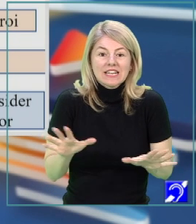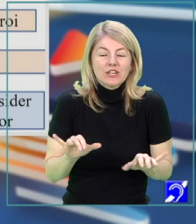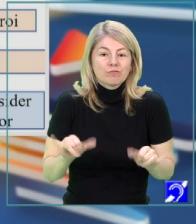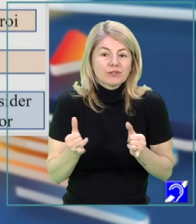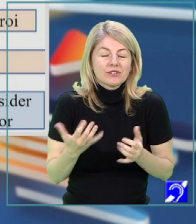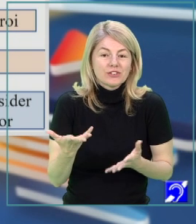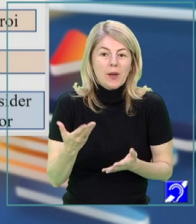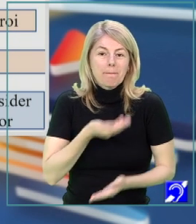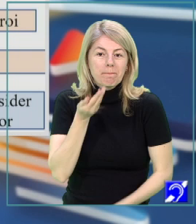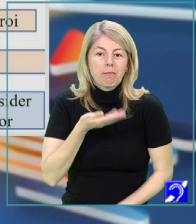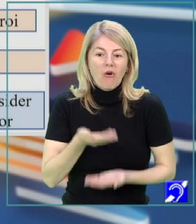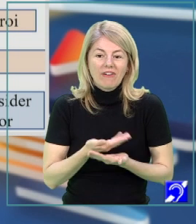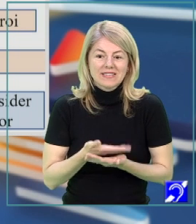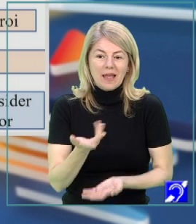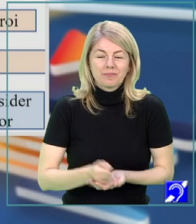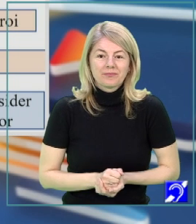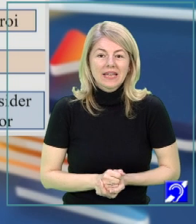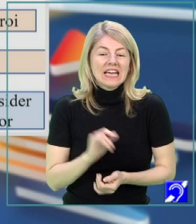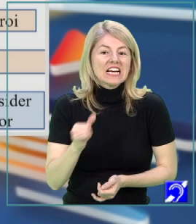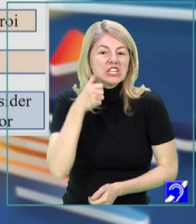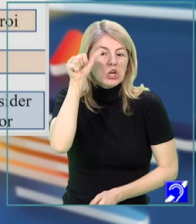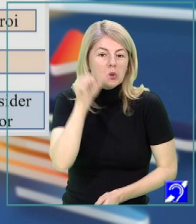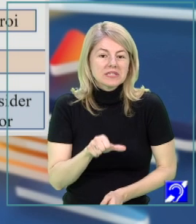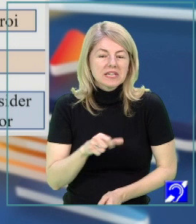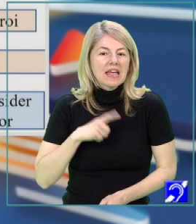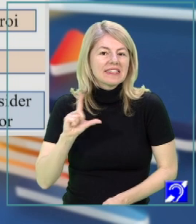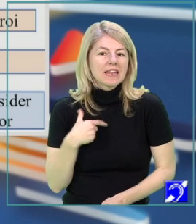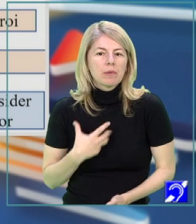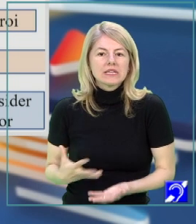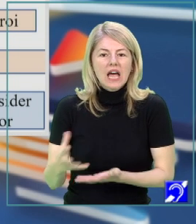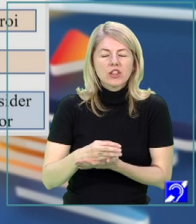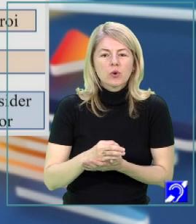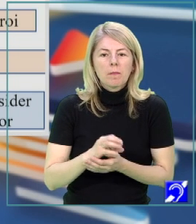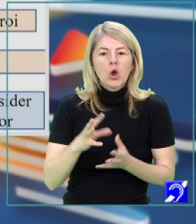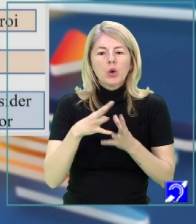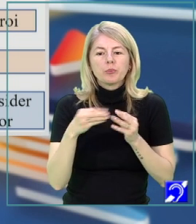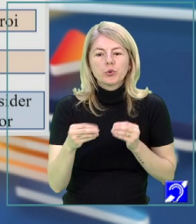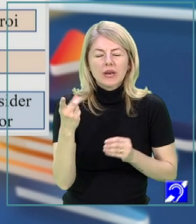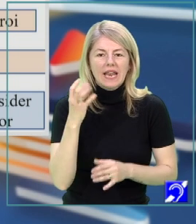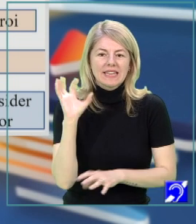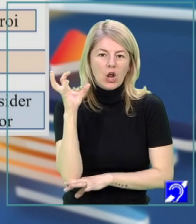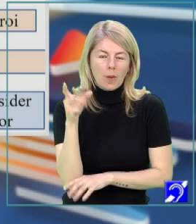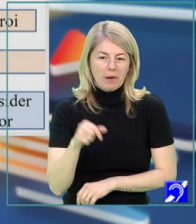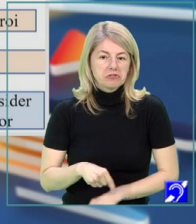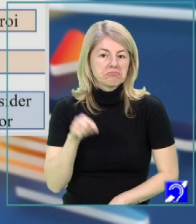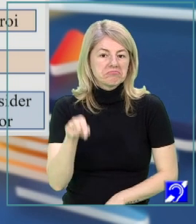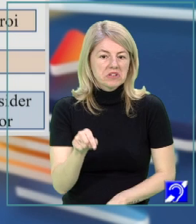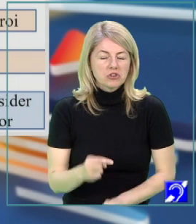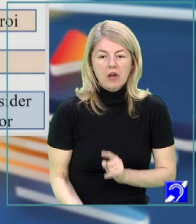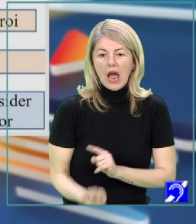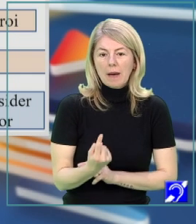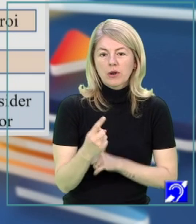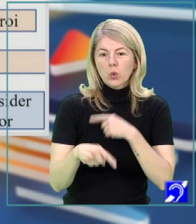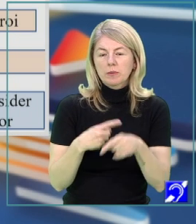celelalte întâmplări. Într-o zi, trebuie să adunăm prunele din grădină. De aici, apar